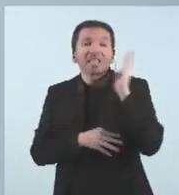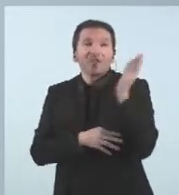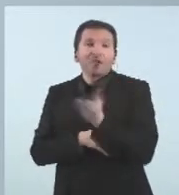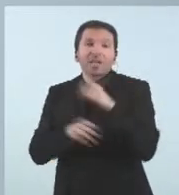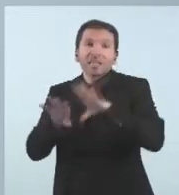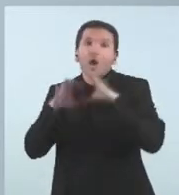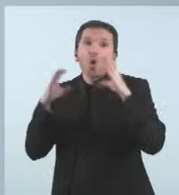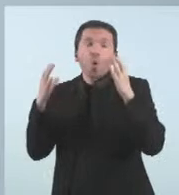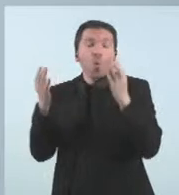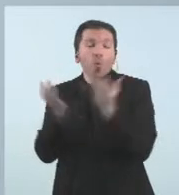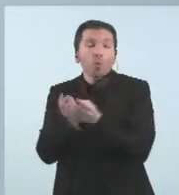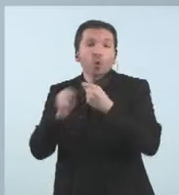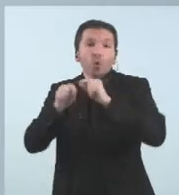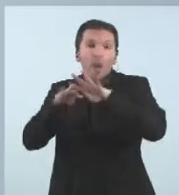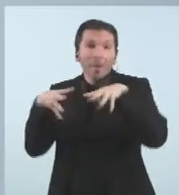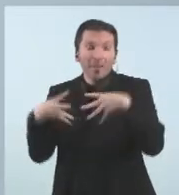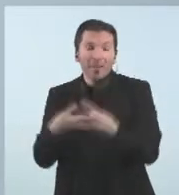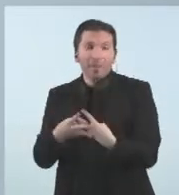globalitzat no?